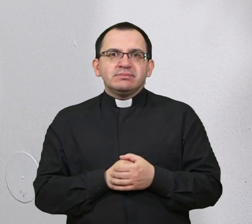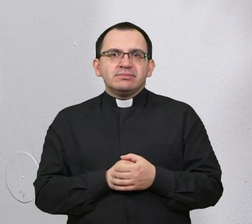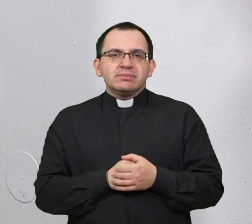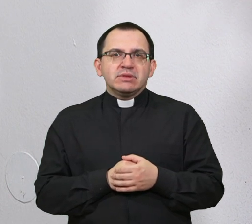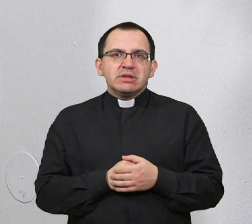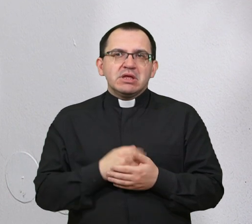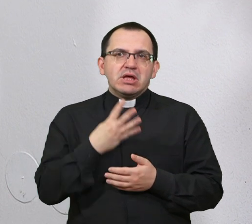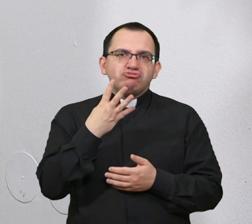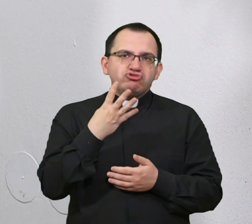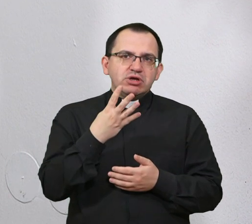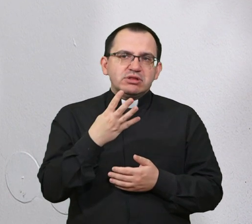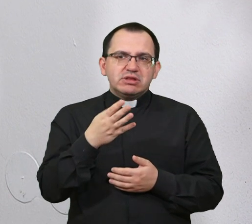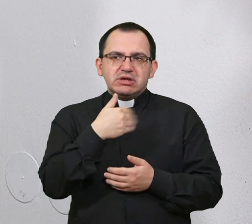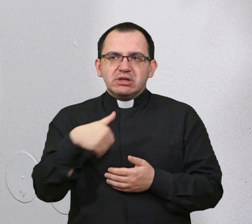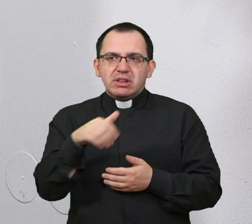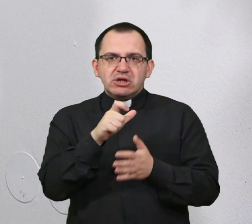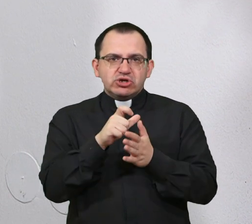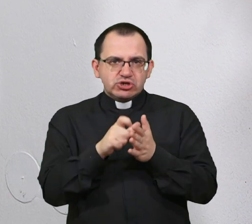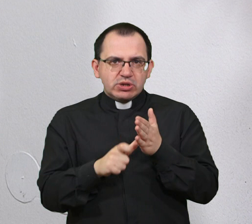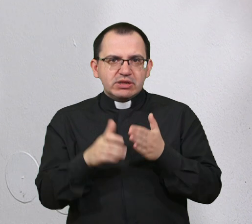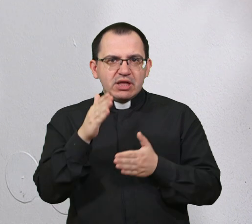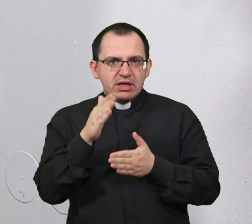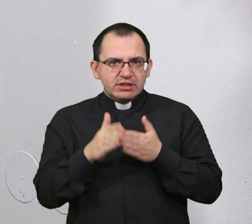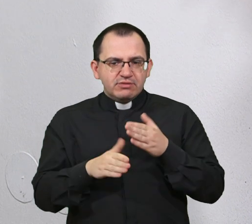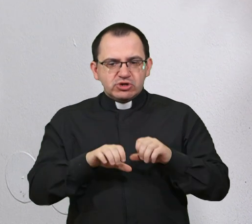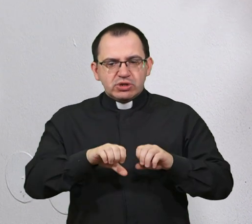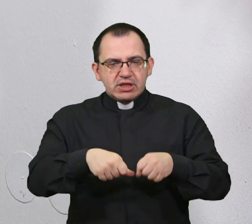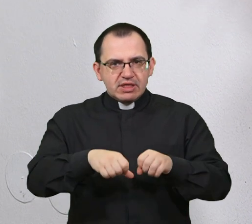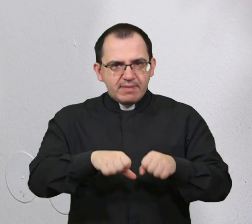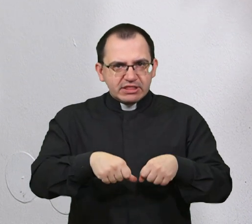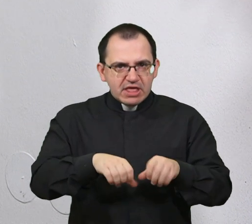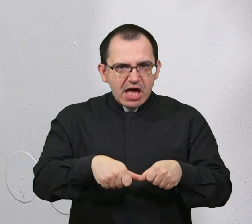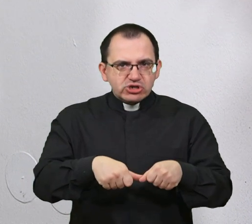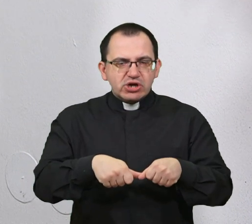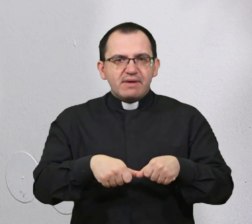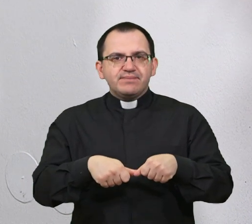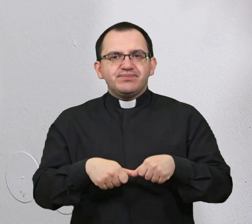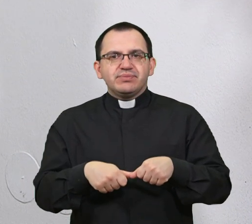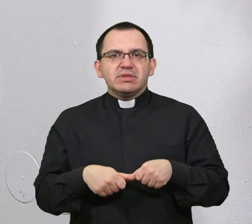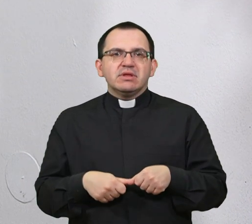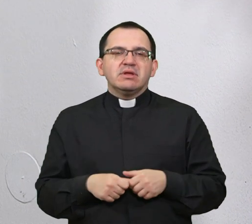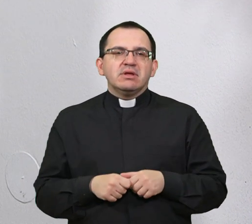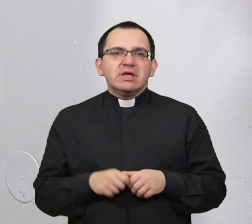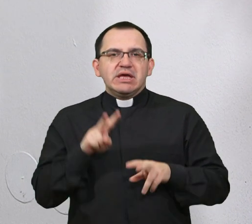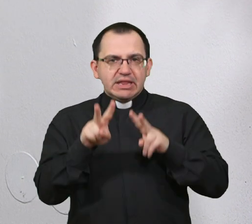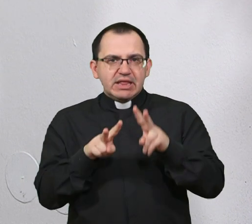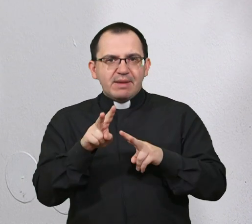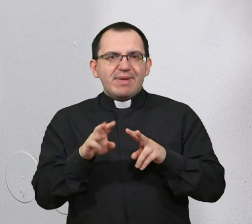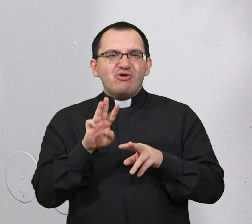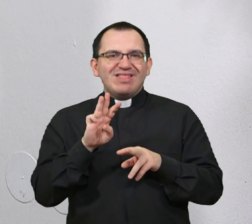Četiri naša člana su završili za masere i velmes terapeute.